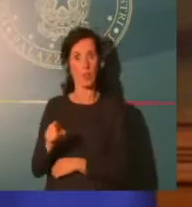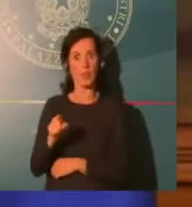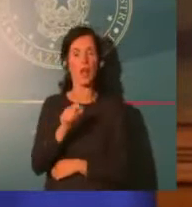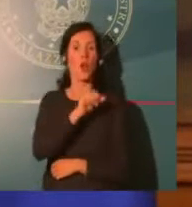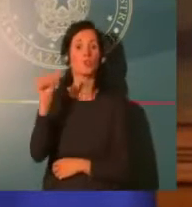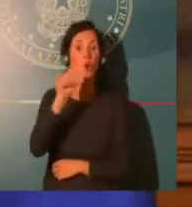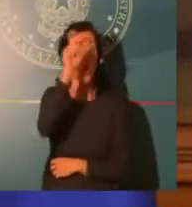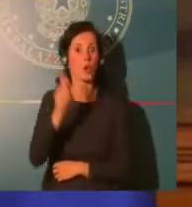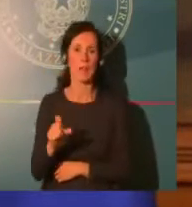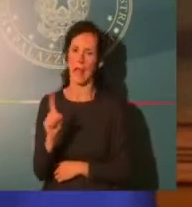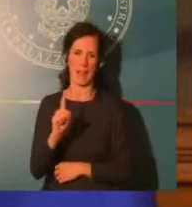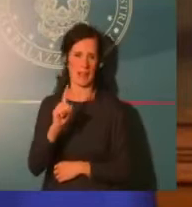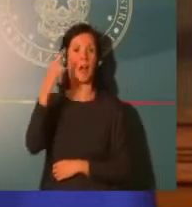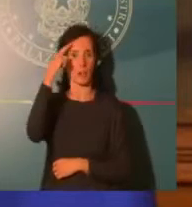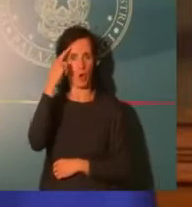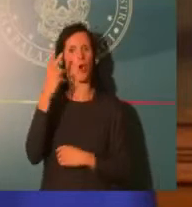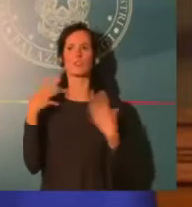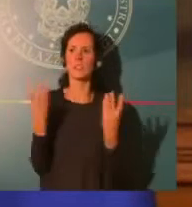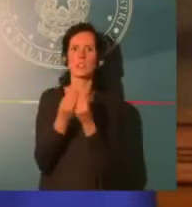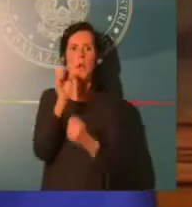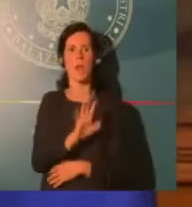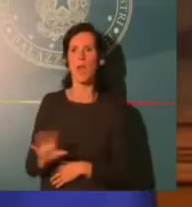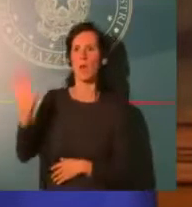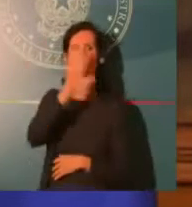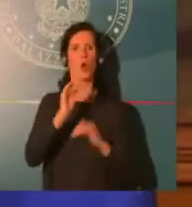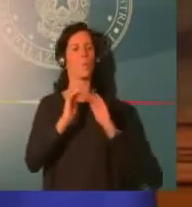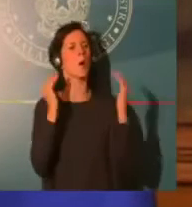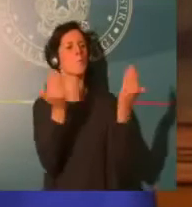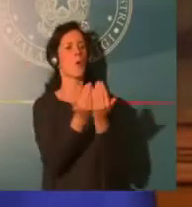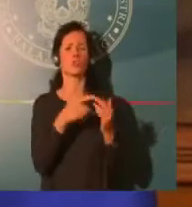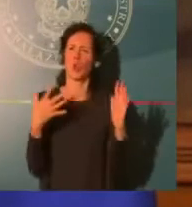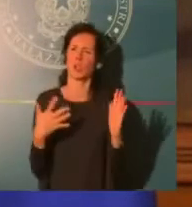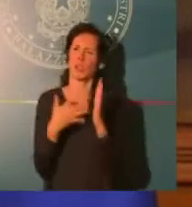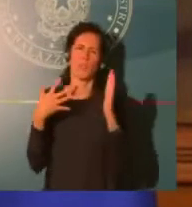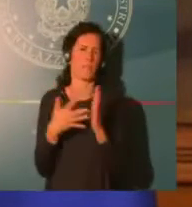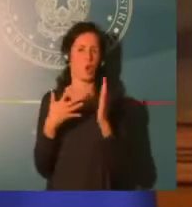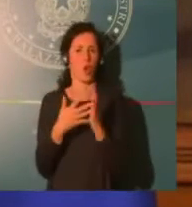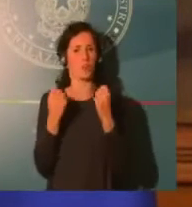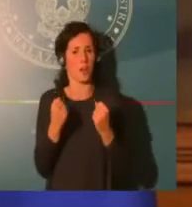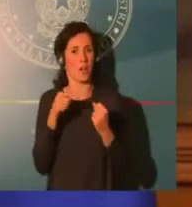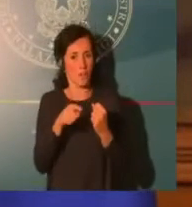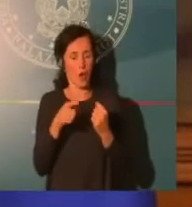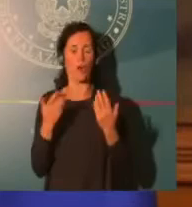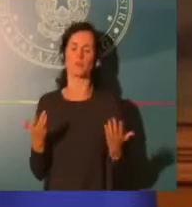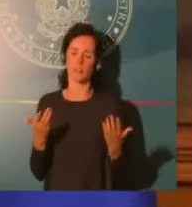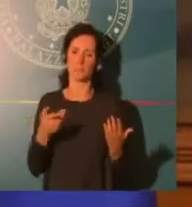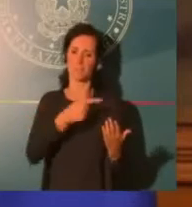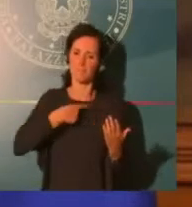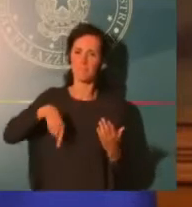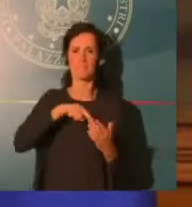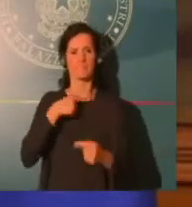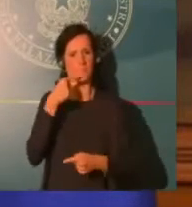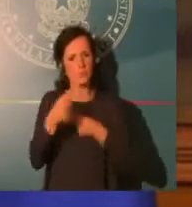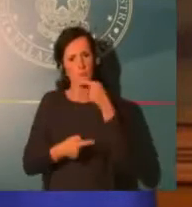E noi dobbiamo continuare su questa strada di grande responsabilità, di grande determinazione, di grande